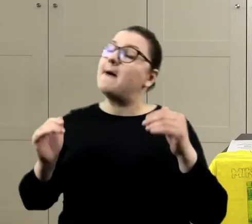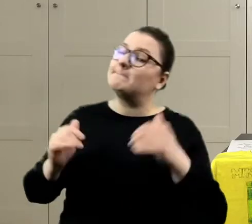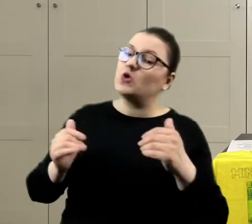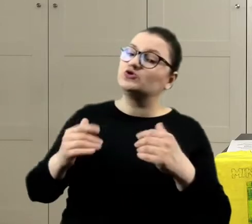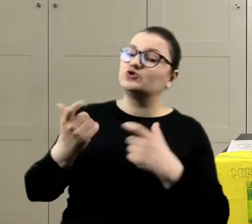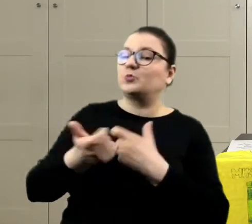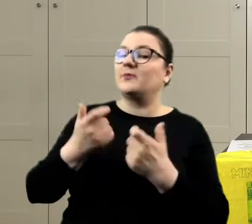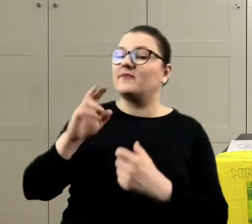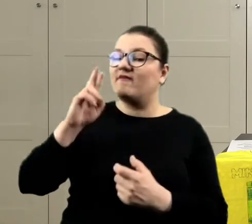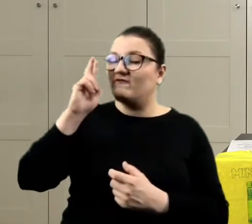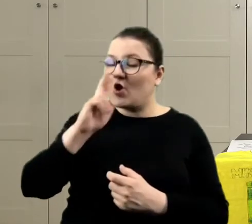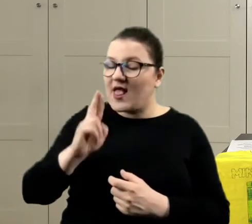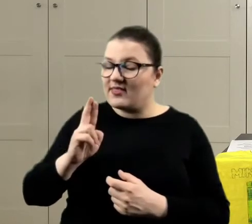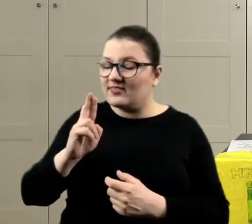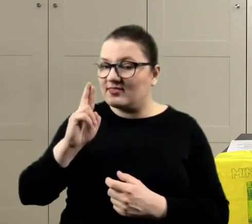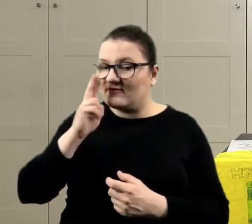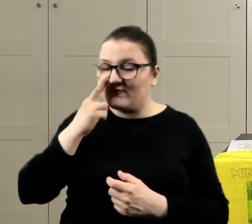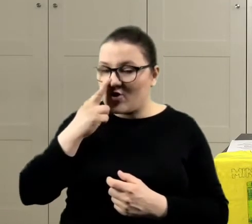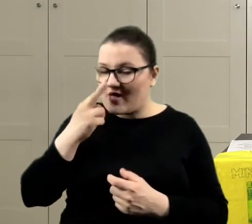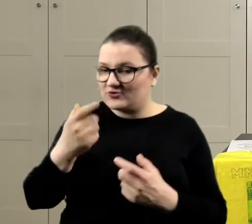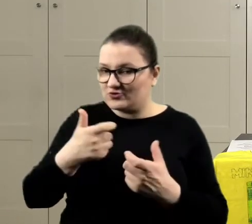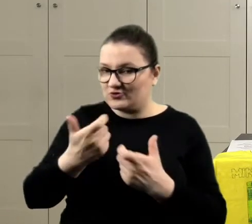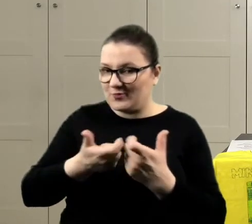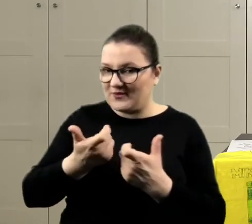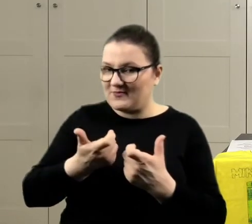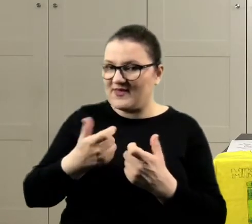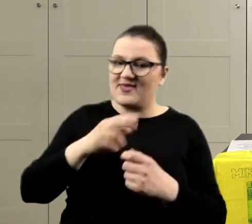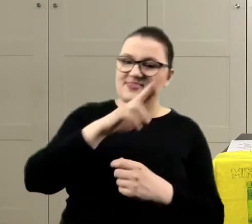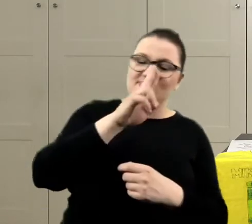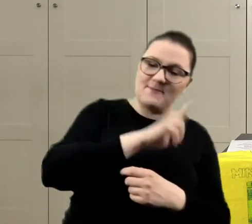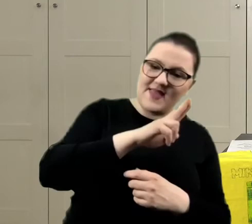fioletowy na przykład. Pomieszamy niebieski.